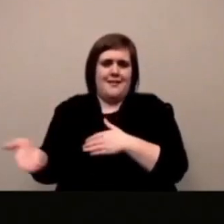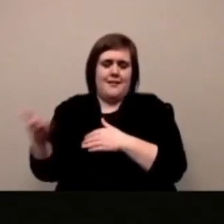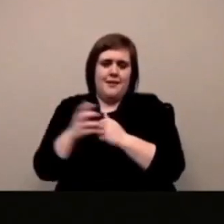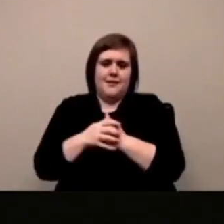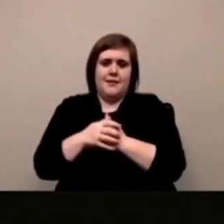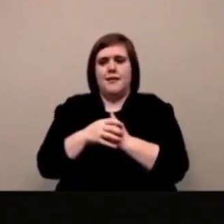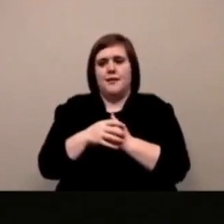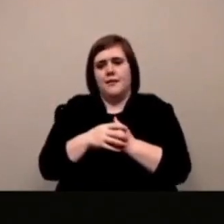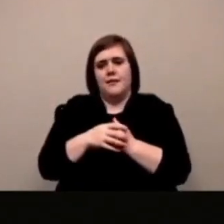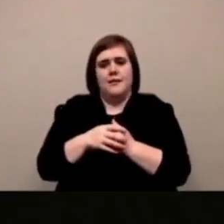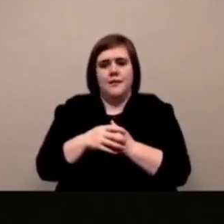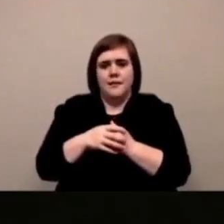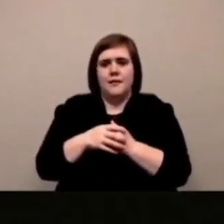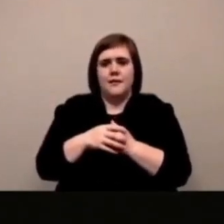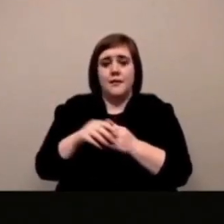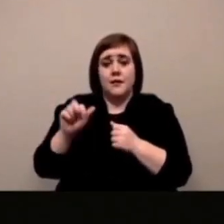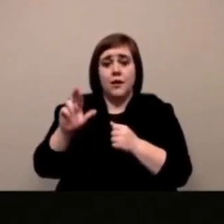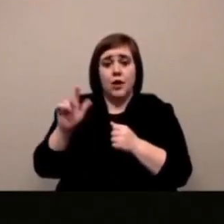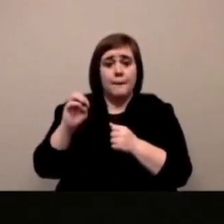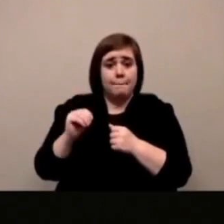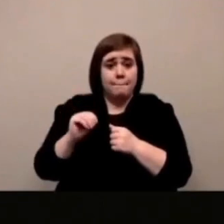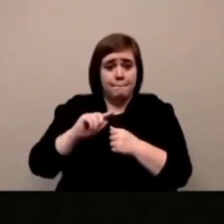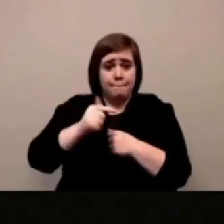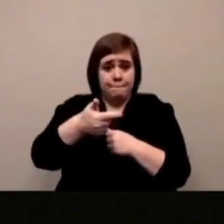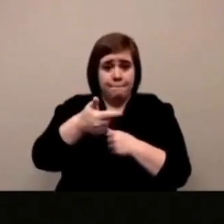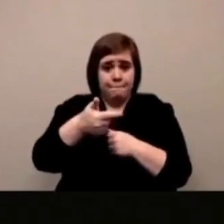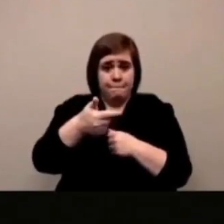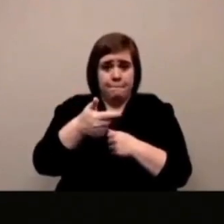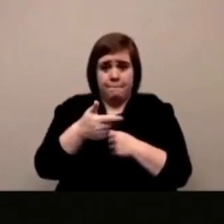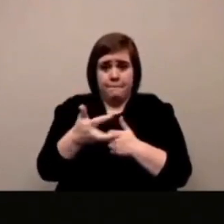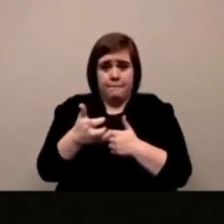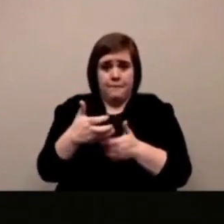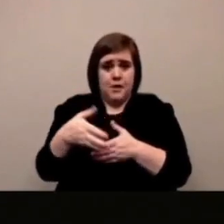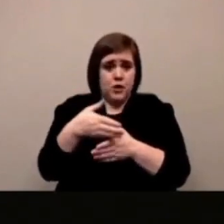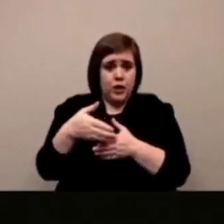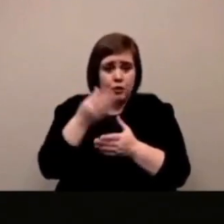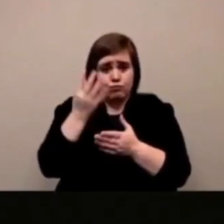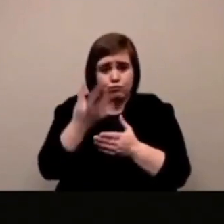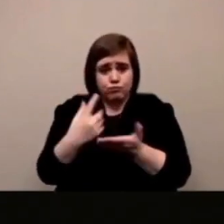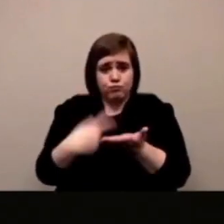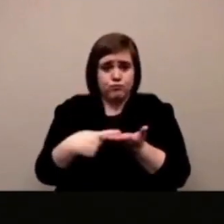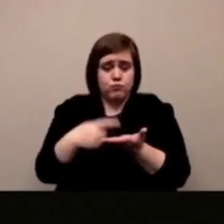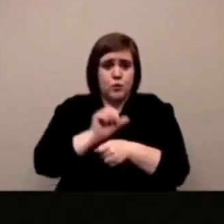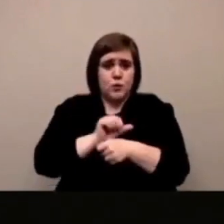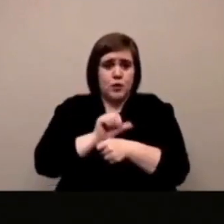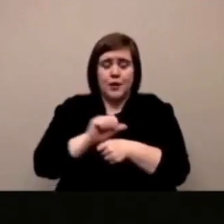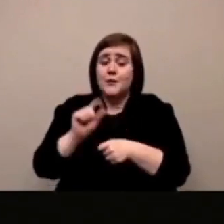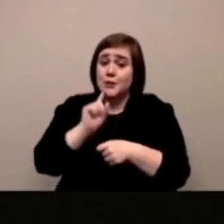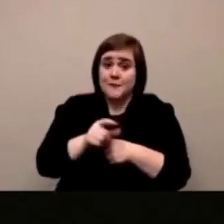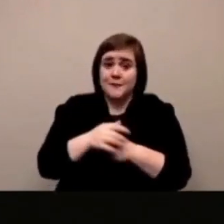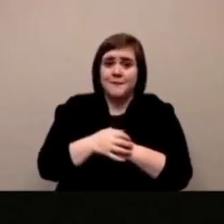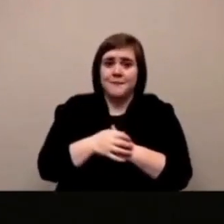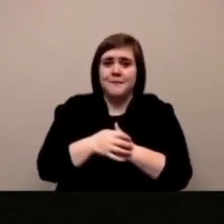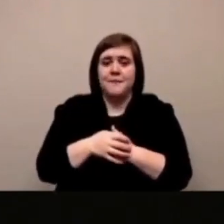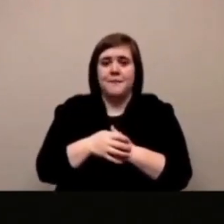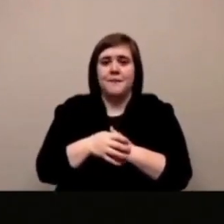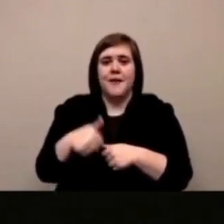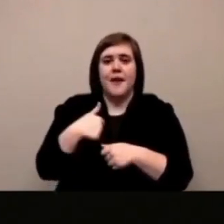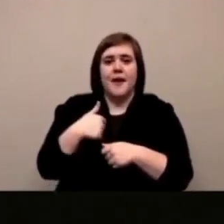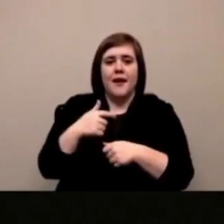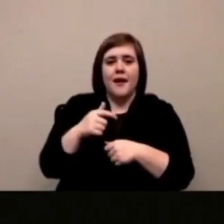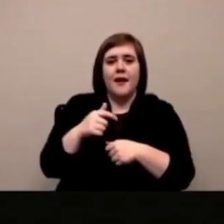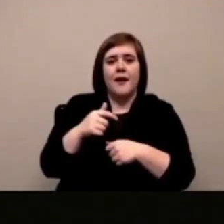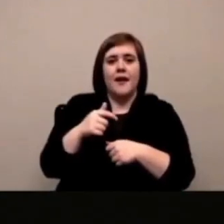abbiamo ancora dei minuti prima di passare alla seguente tema successivo brand